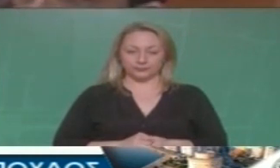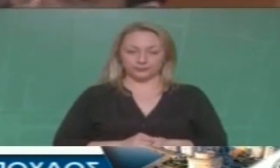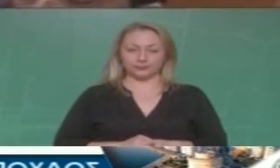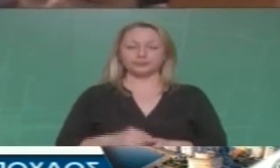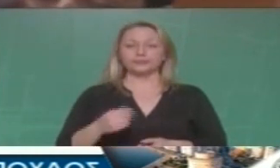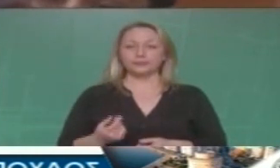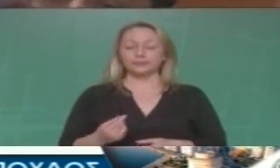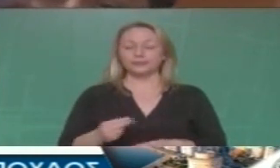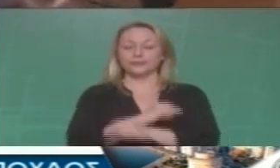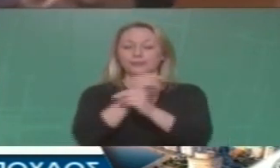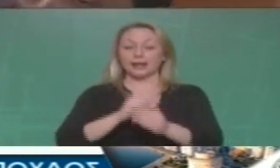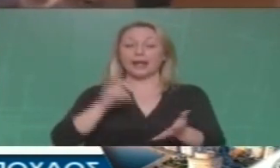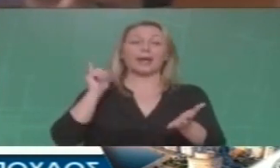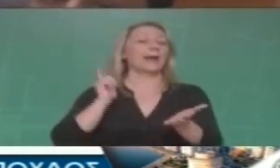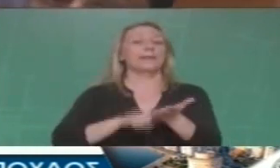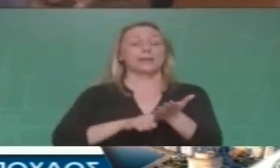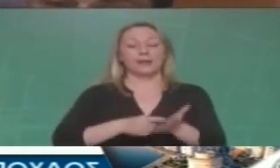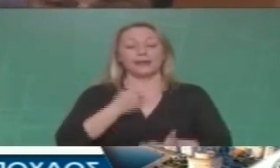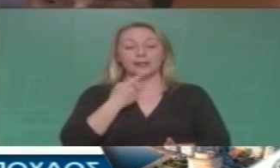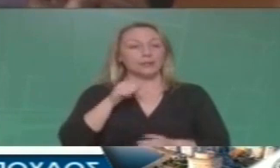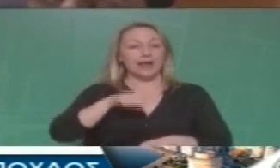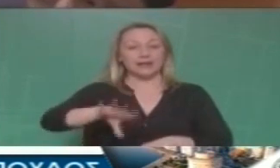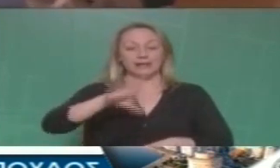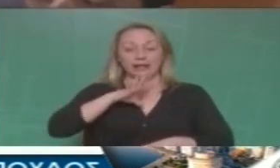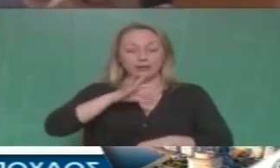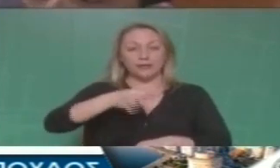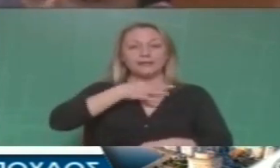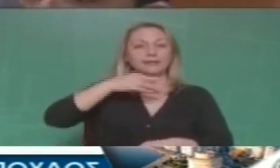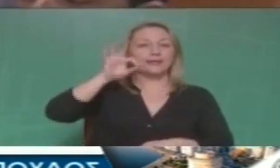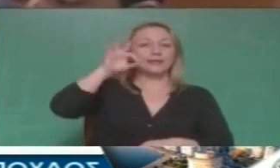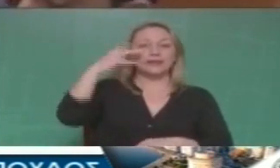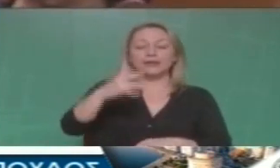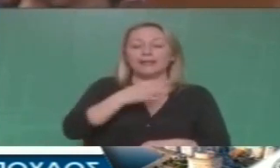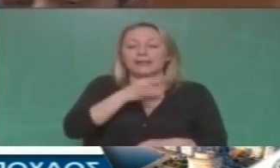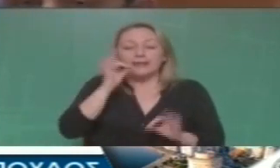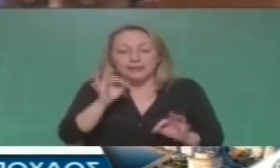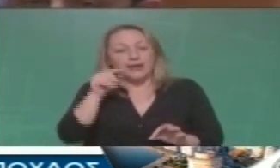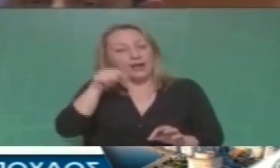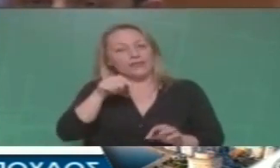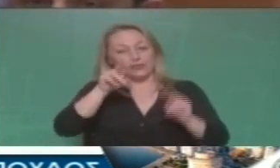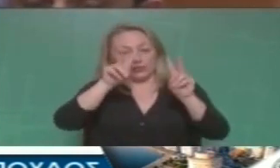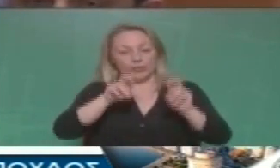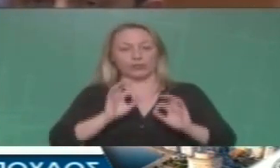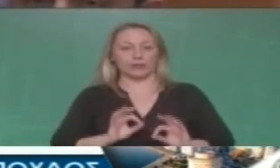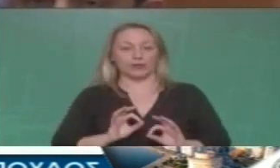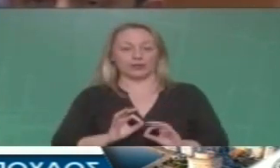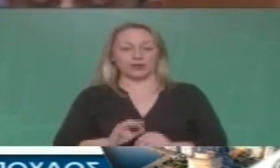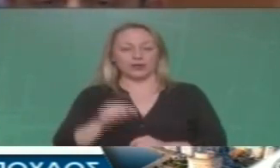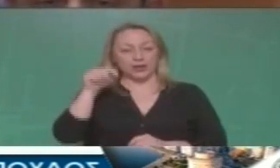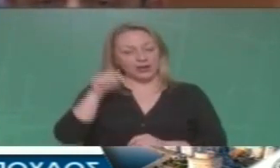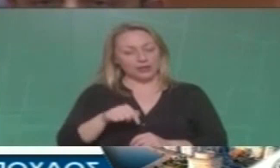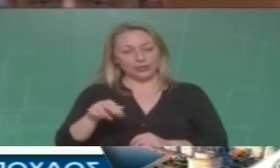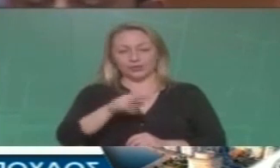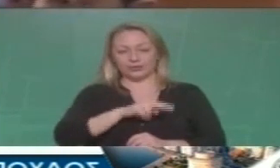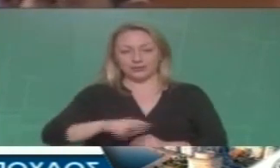Πρέπει λοιπόν να τοποθεθούμε πάνω στο τι έχει ανάγκη ο λαός της πόλης όσον αφορά και τη χωροταξία Εδώ συνάδελφοι